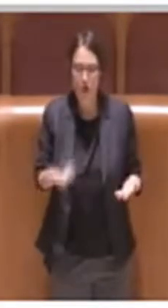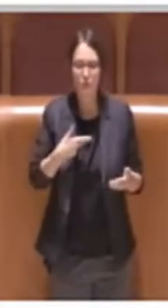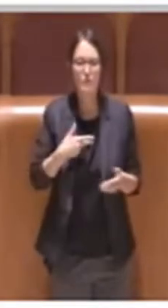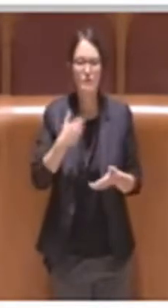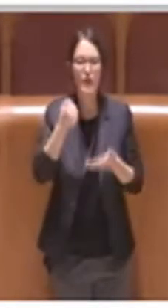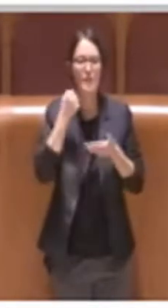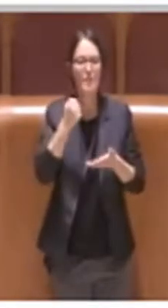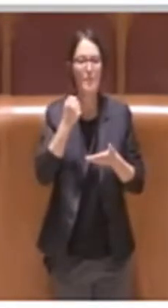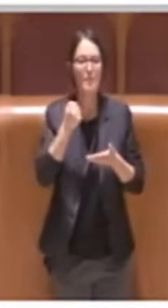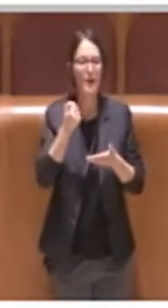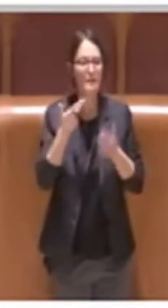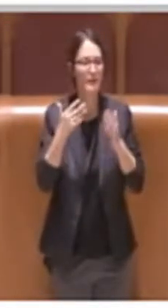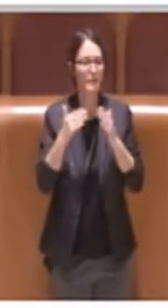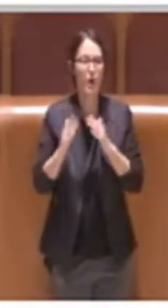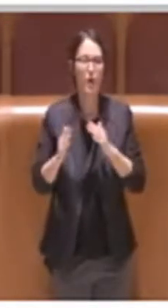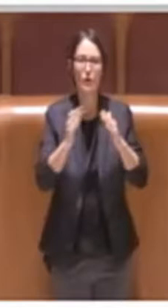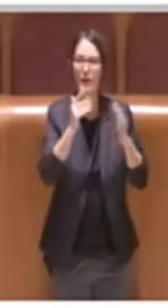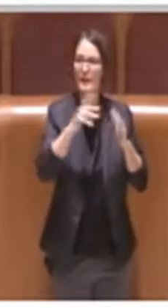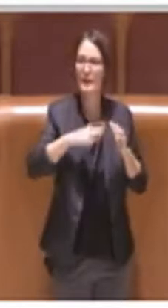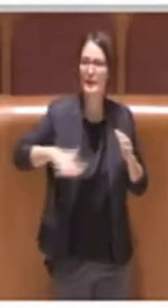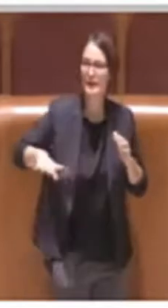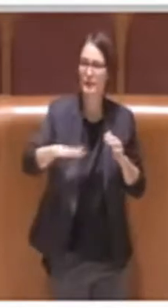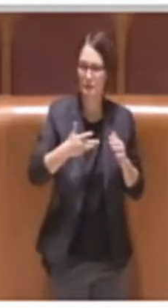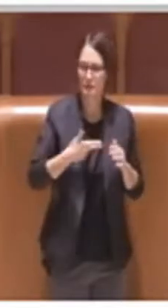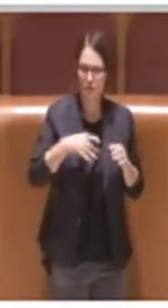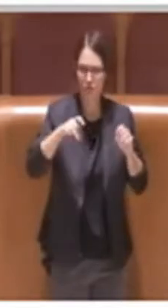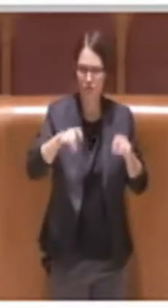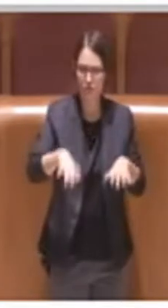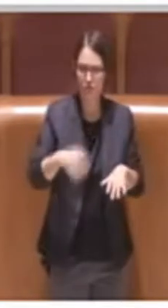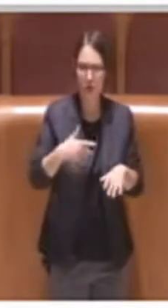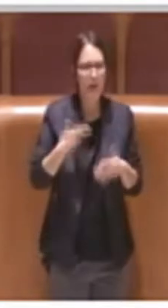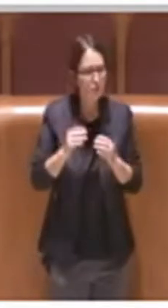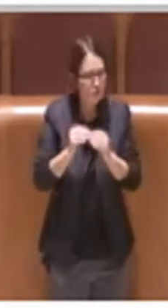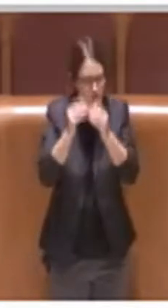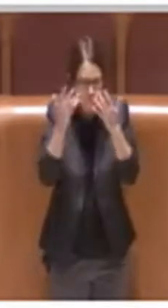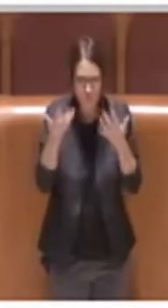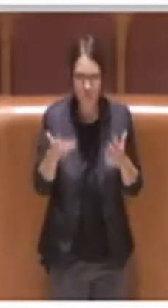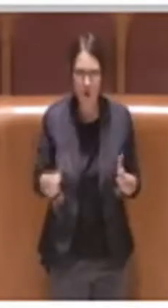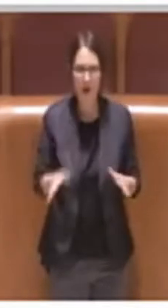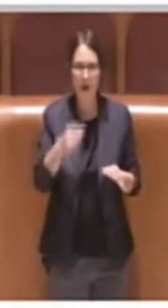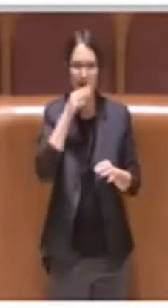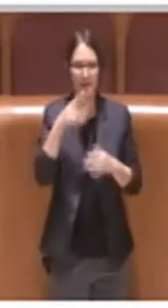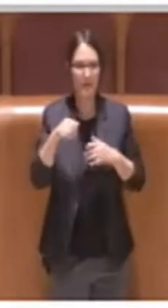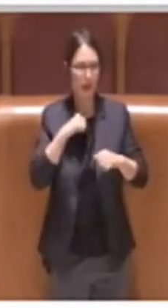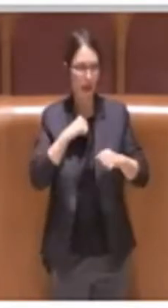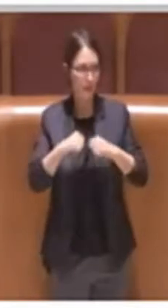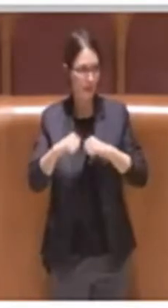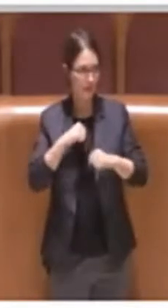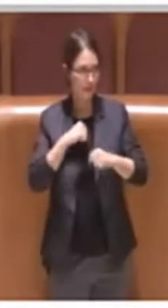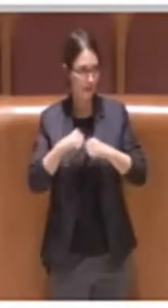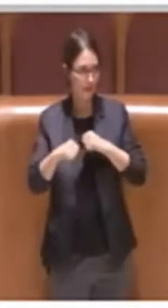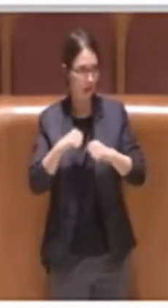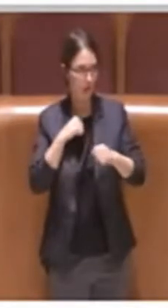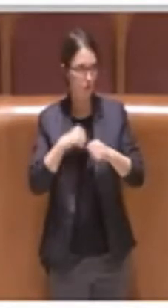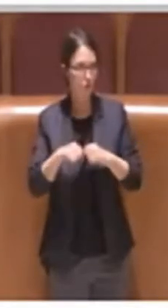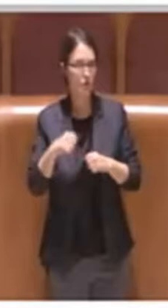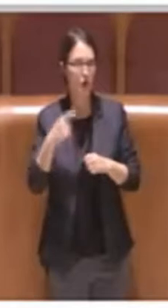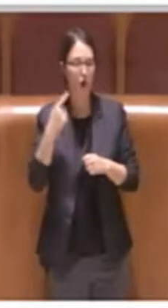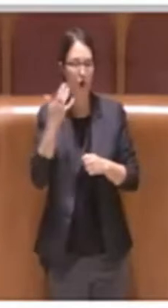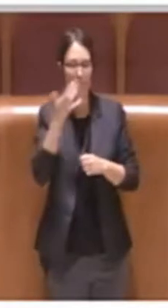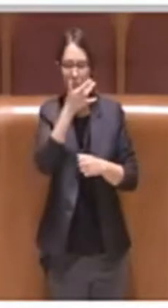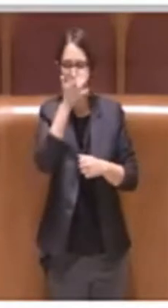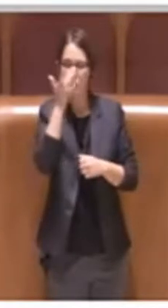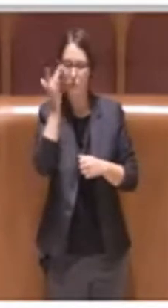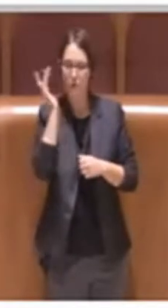genere sul nostro territorio. Il fatto che un'amministrazione non ne abbia contezza, non